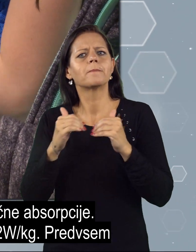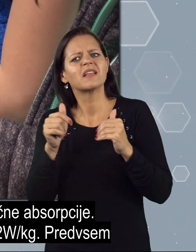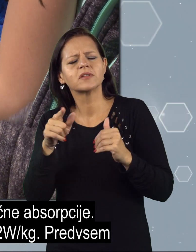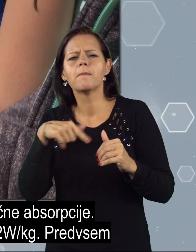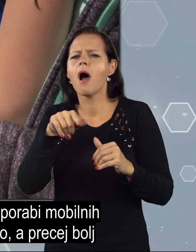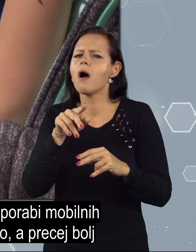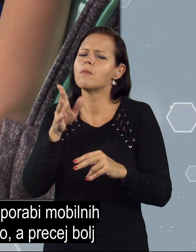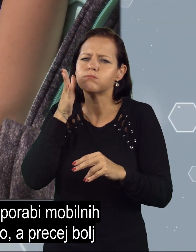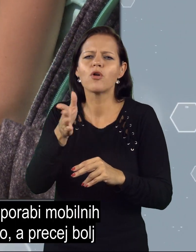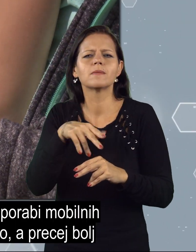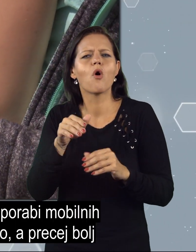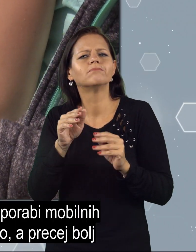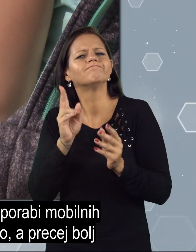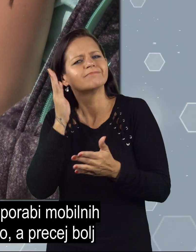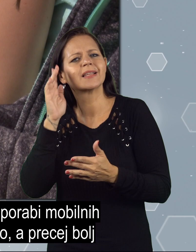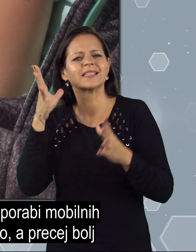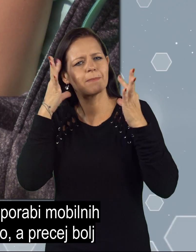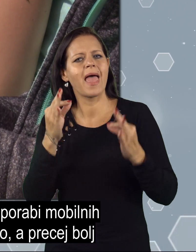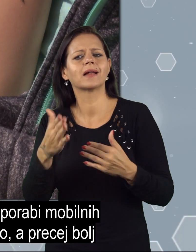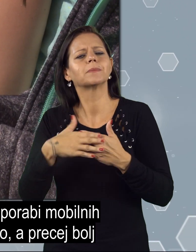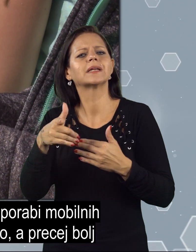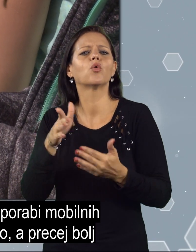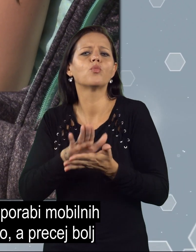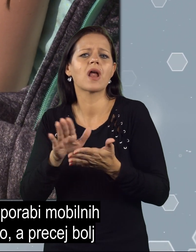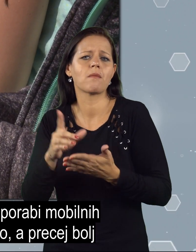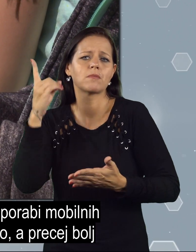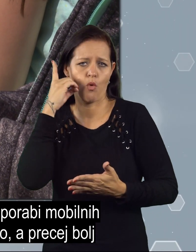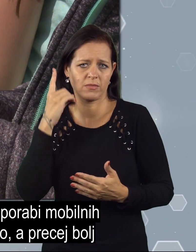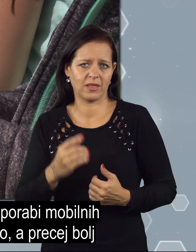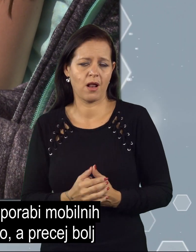Predvsem pa bodimo zmerni pri uporabi mobilnih telefonov.